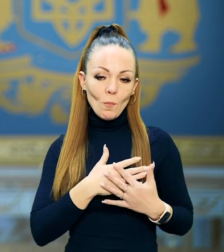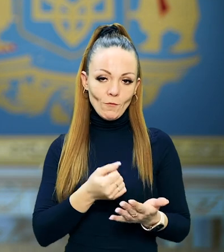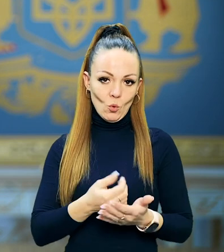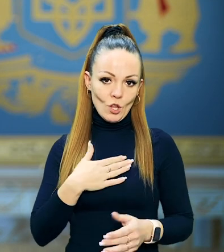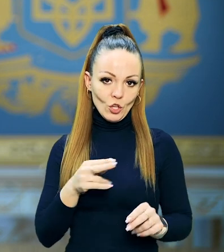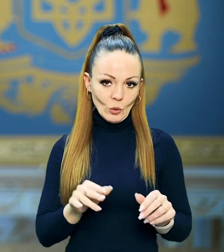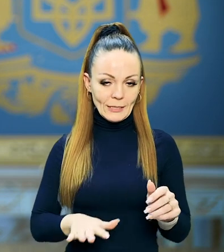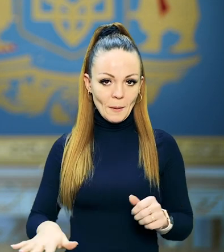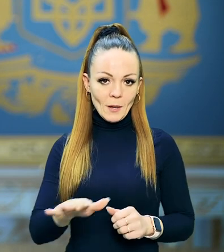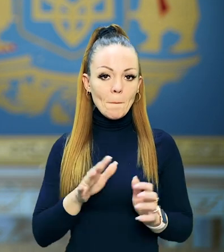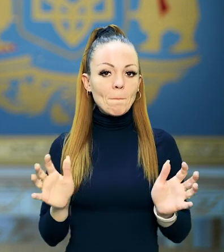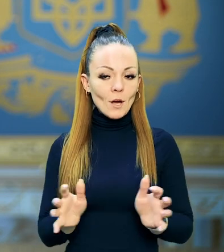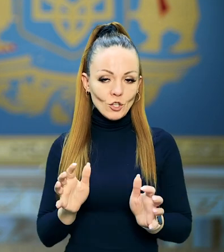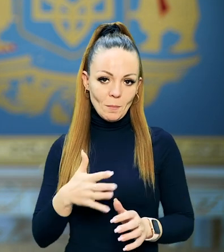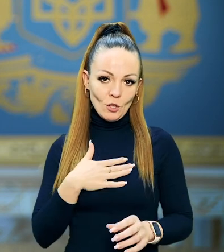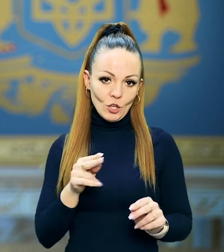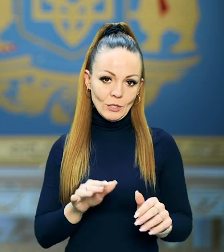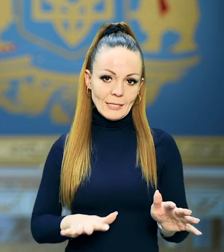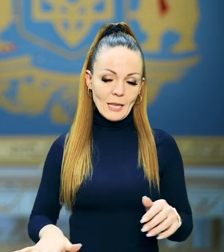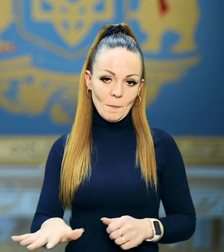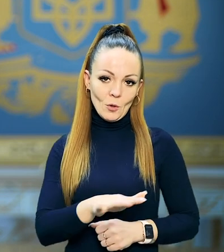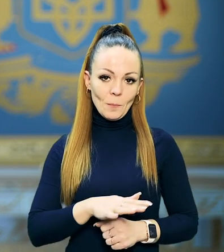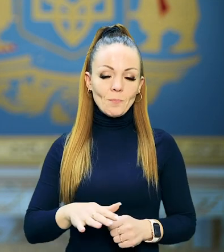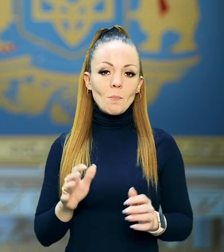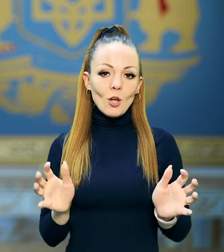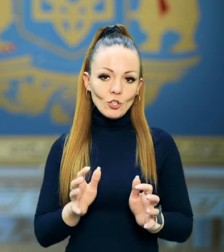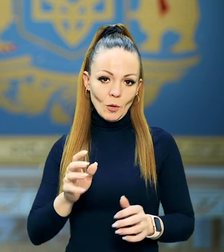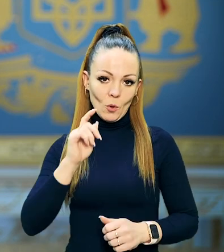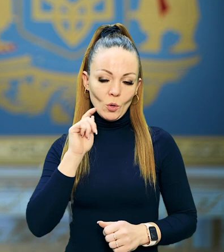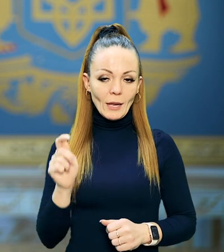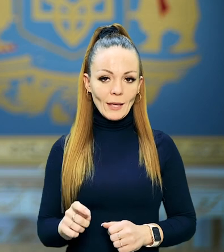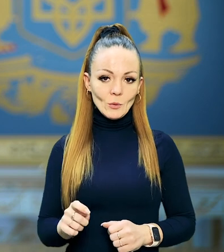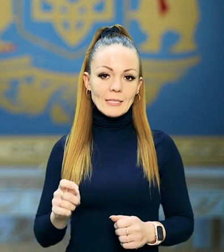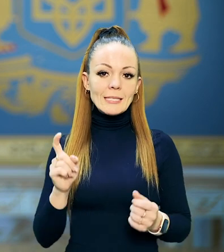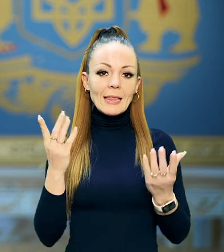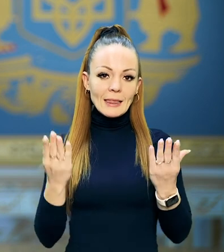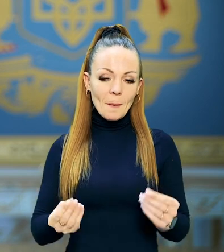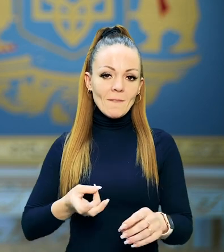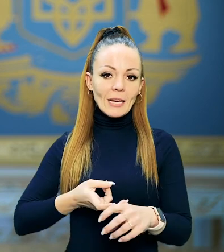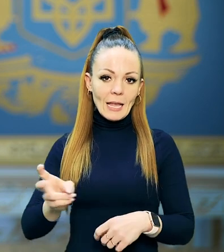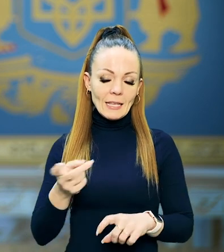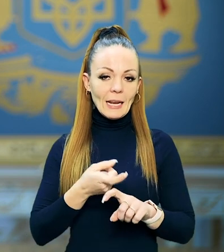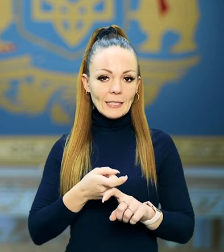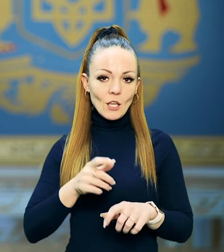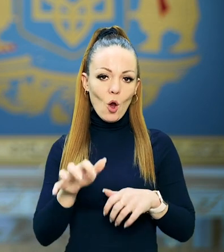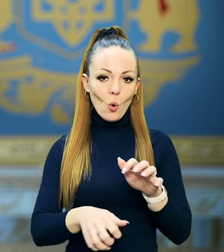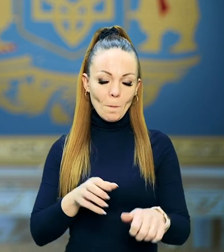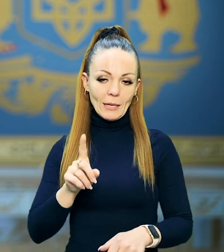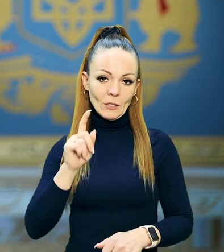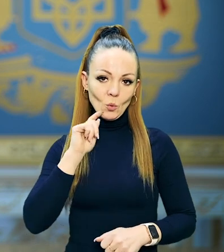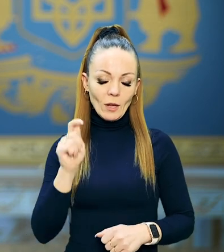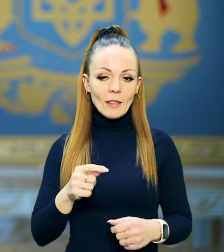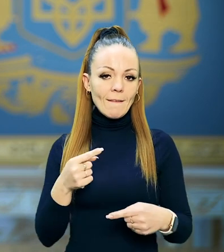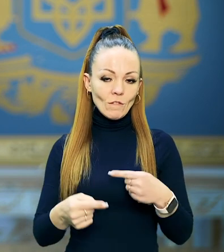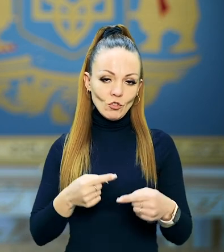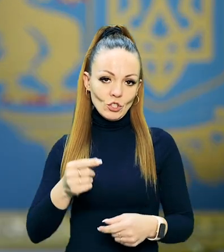любов до нашої землі. Бережемо нашу землю. Бережемо Україну. З днем вигнання нацистських